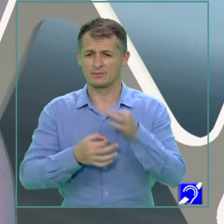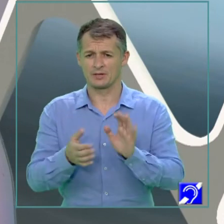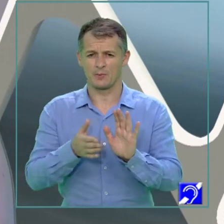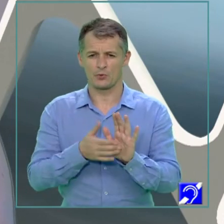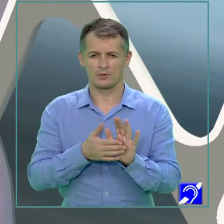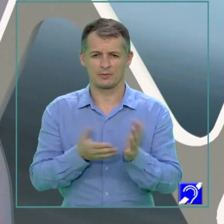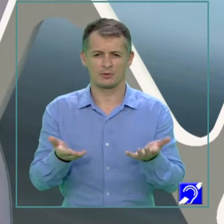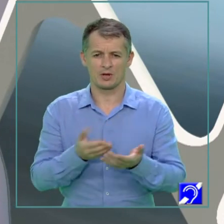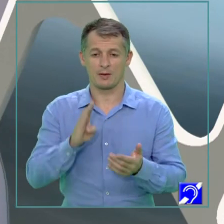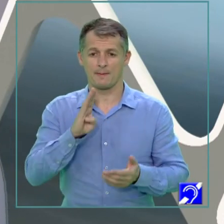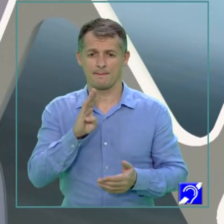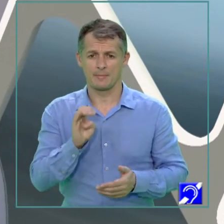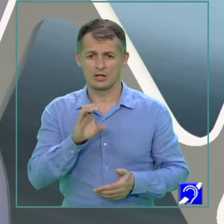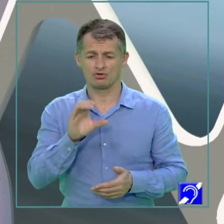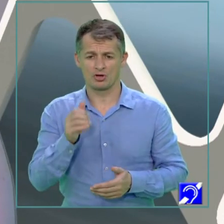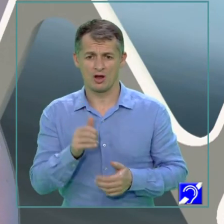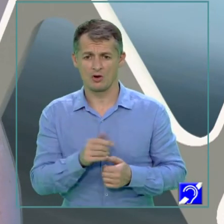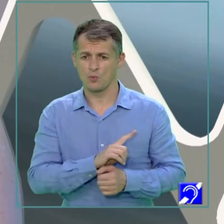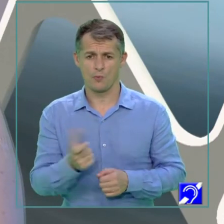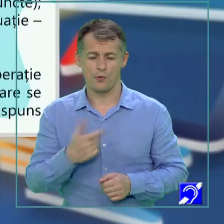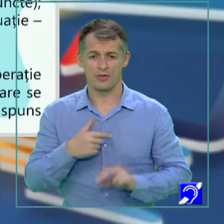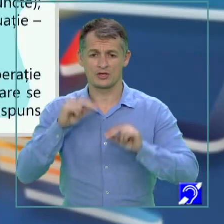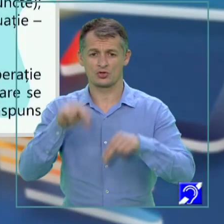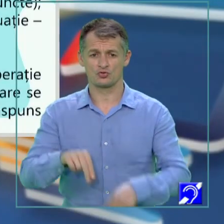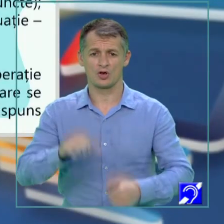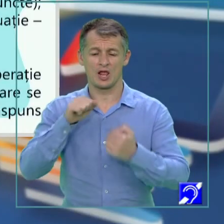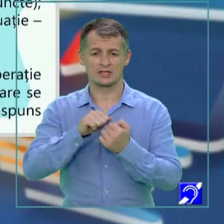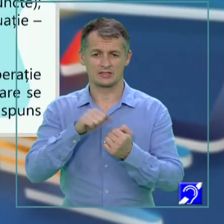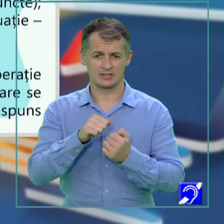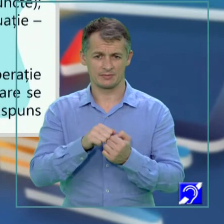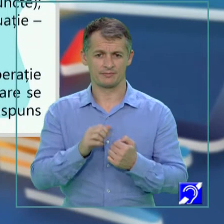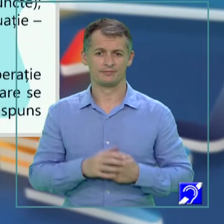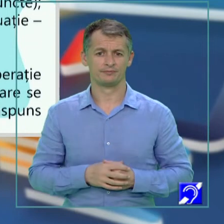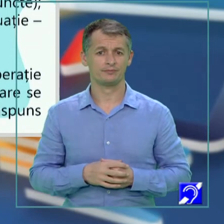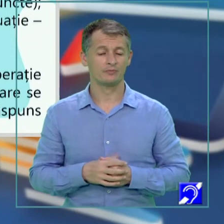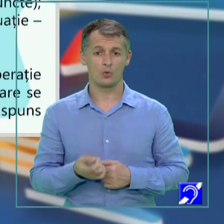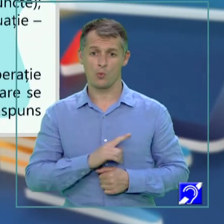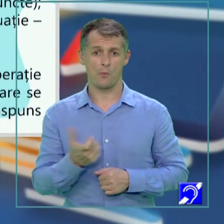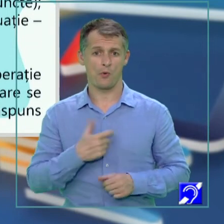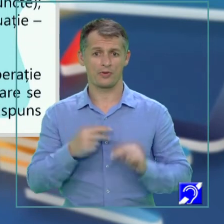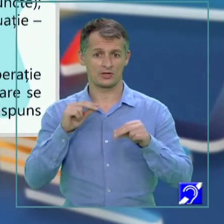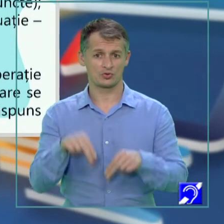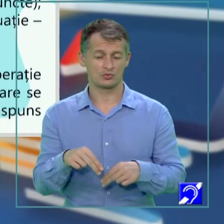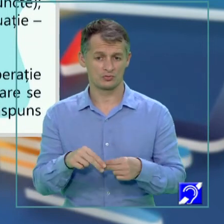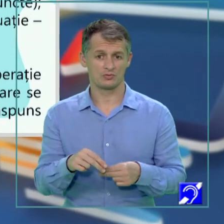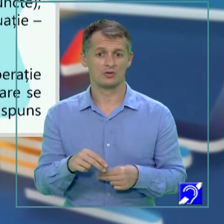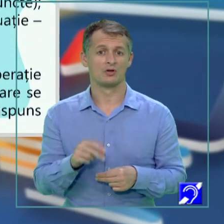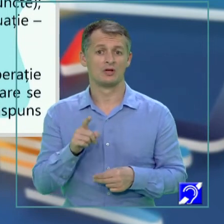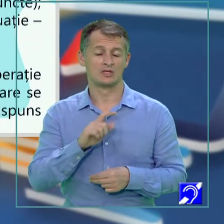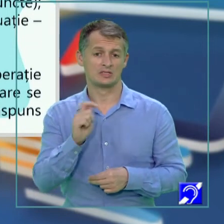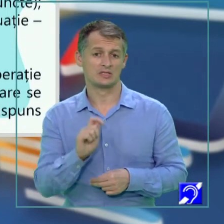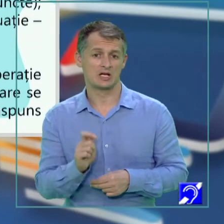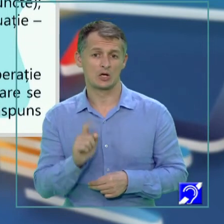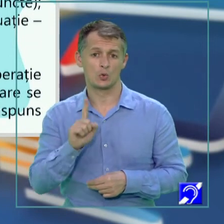Belgica nu poate acosta la țărmul țării lui Alexandru I. Posibil răspuns, Belgica nu poate acosta la țărmul țării lui